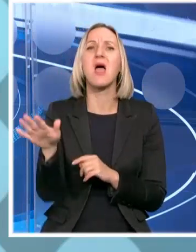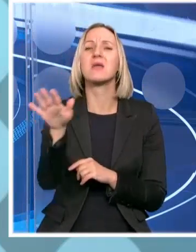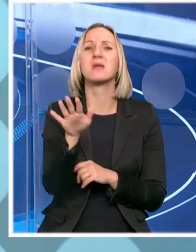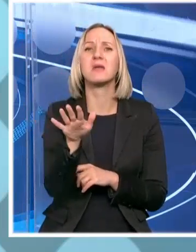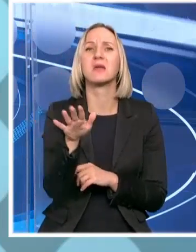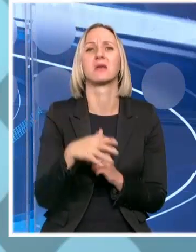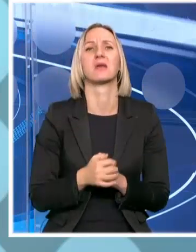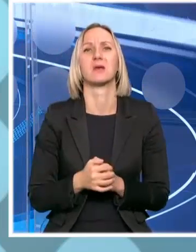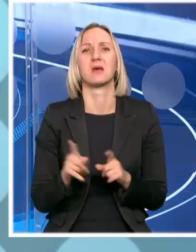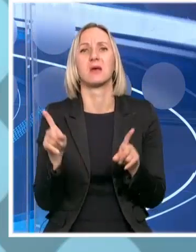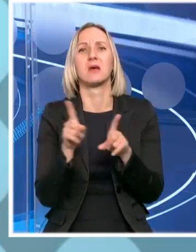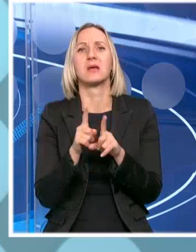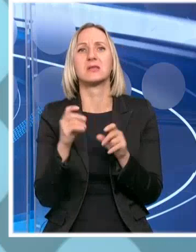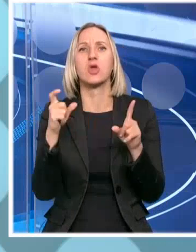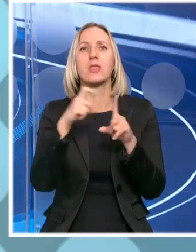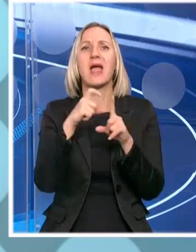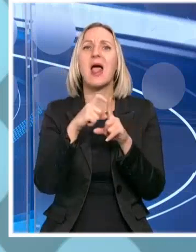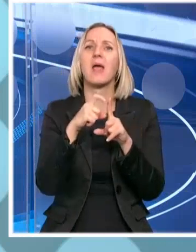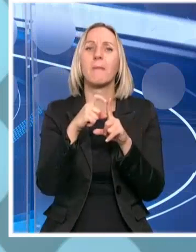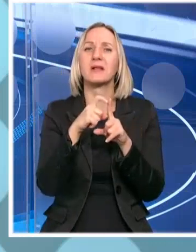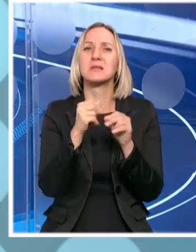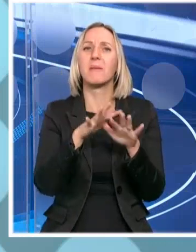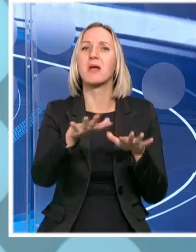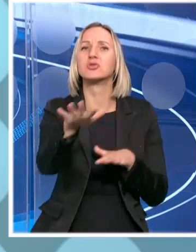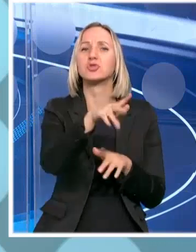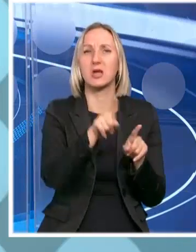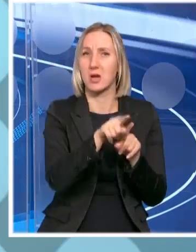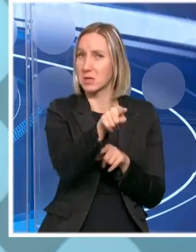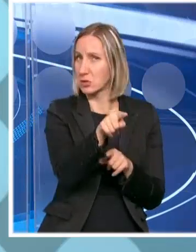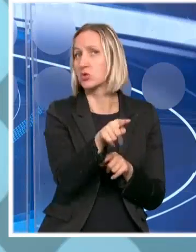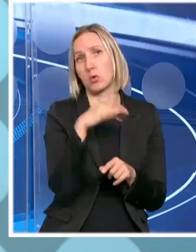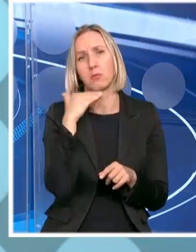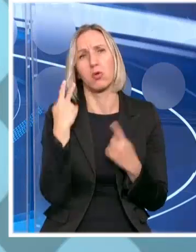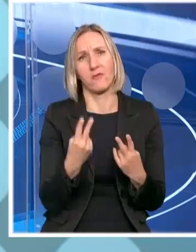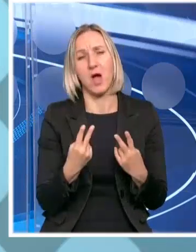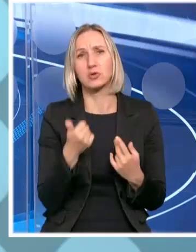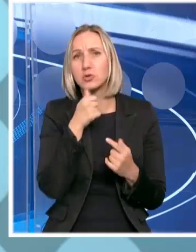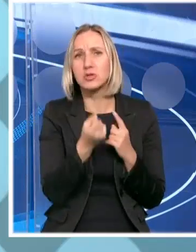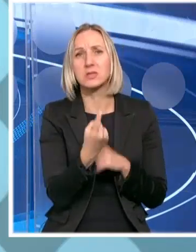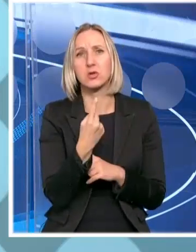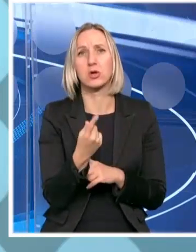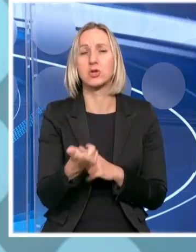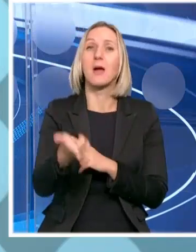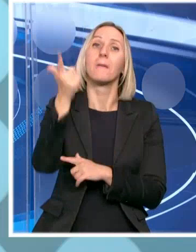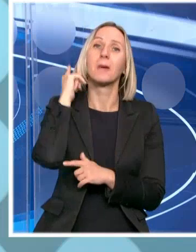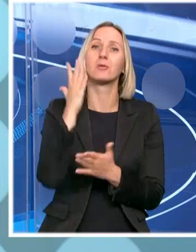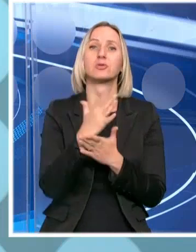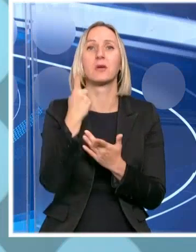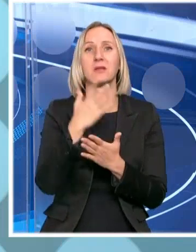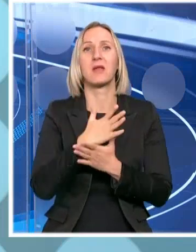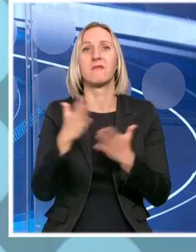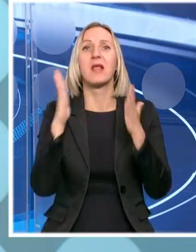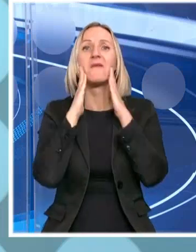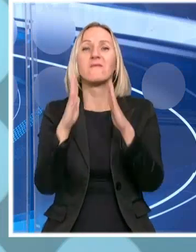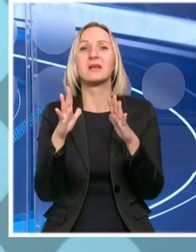na par tačaka na obodima Delibatske peščare. Ali gledajte, na primjer, preključe, pošto jučer je bilo jedan veliki verski praznik pa